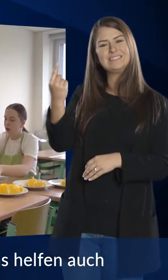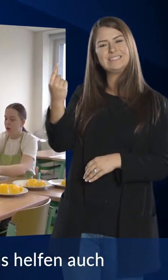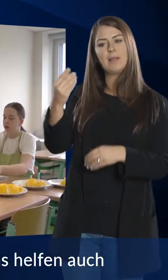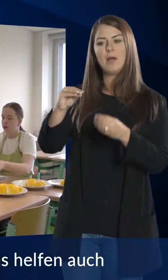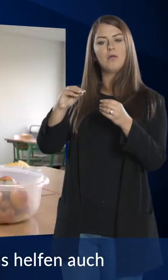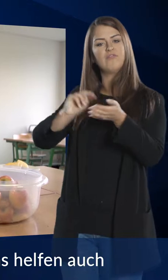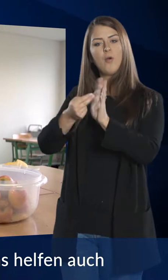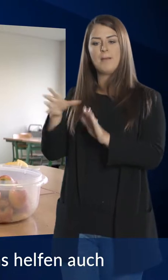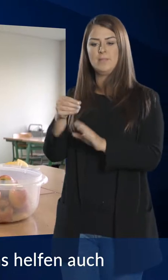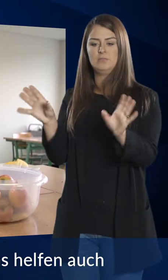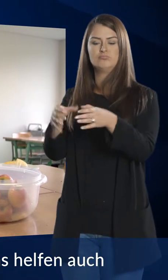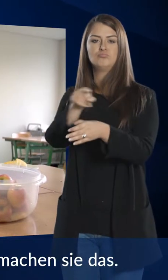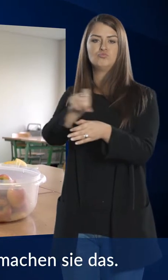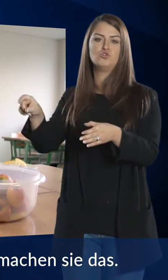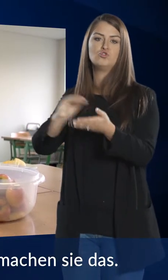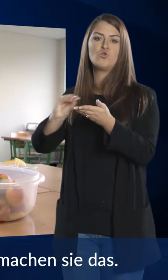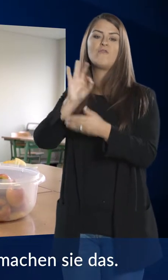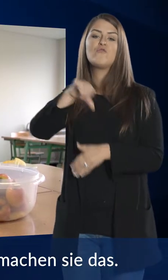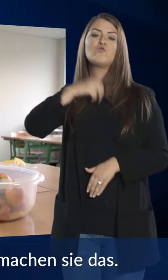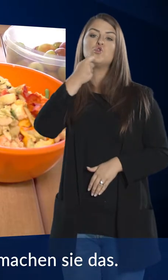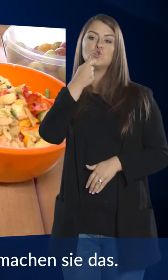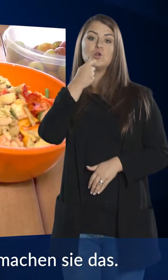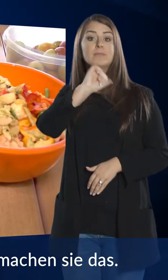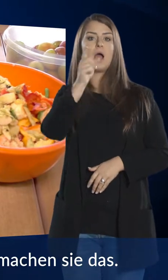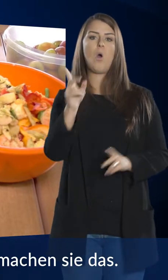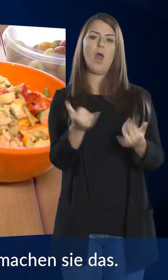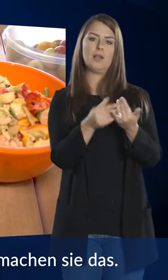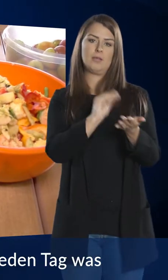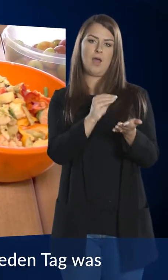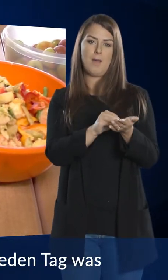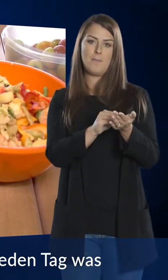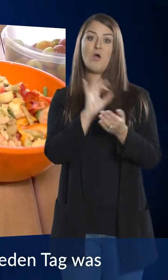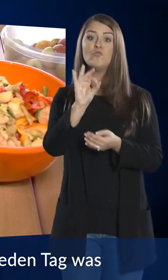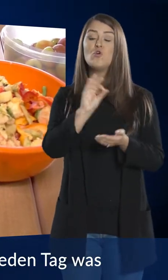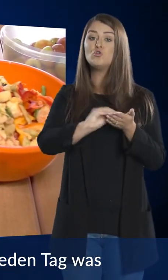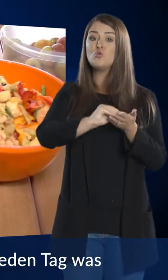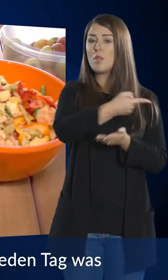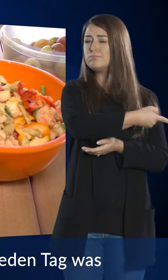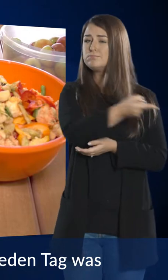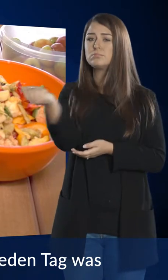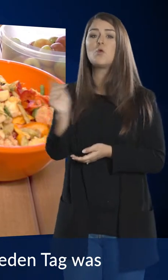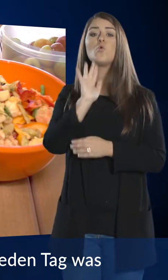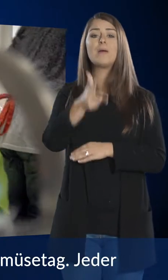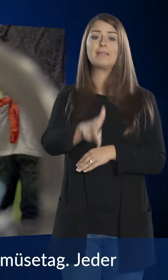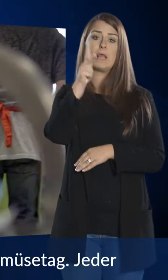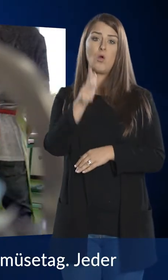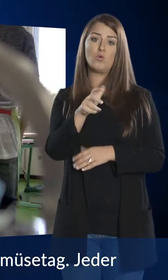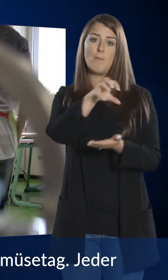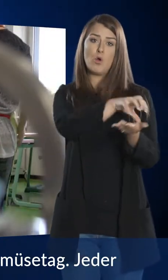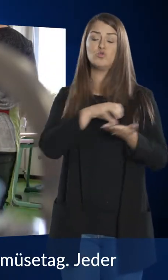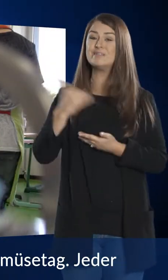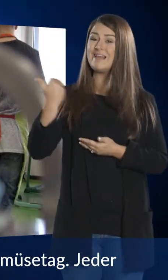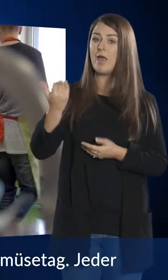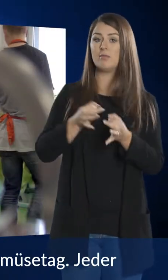Frühstück vor. Meistens helfen auch Eltern mit. Für die ganze Schule machen sie das mehr als 300 Portionen. Und jeden Tag was anderes.